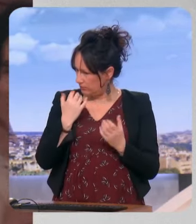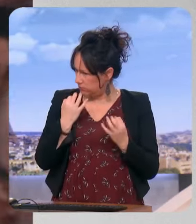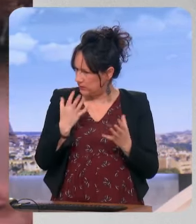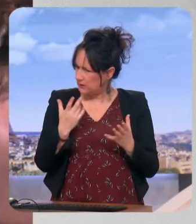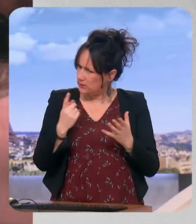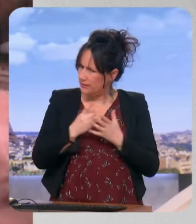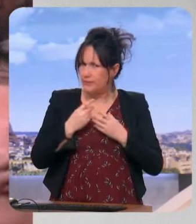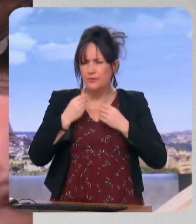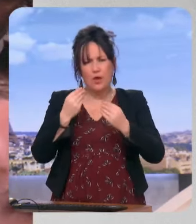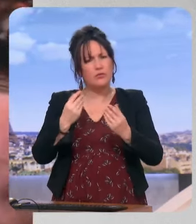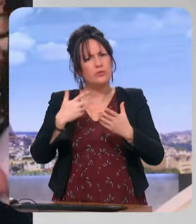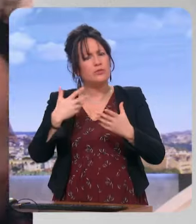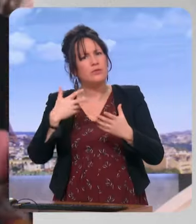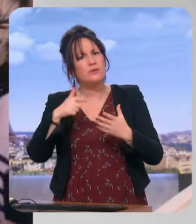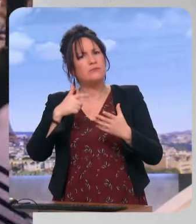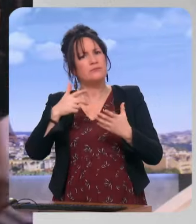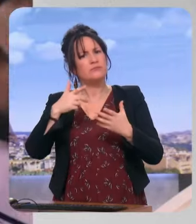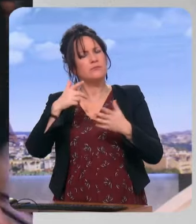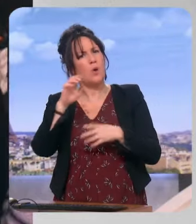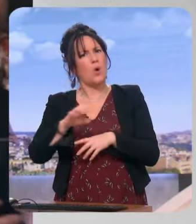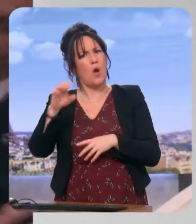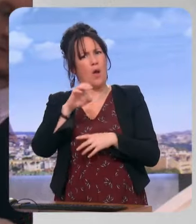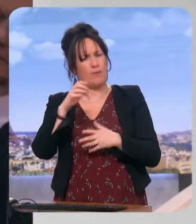'enjeu de ces élections européennes ? Ce n pas un enjeu franco-français ?